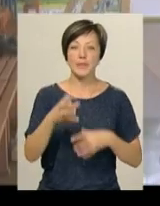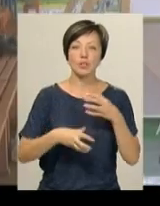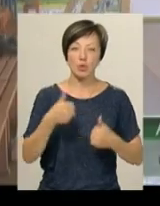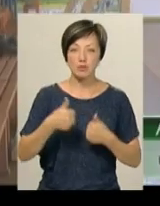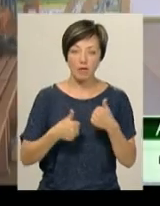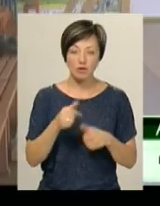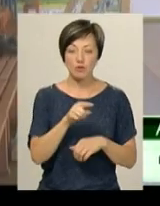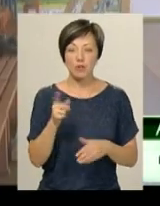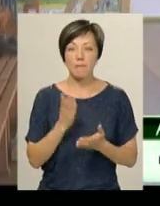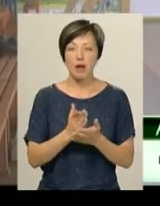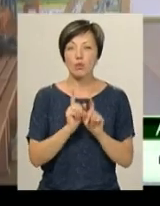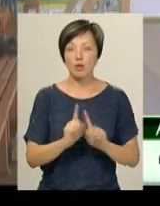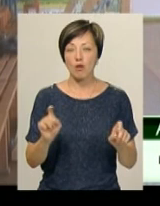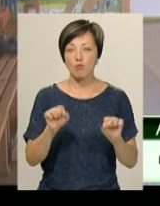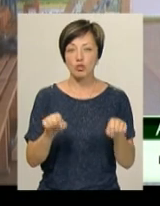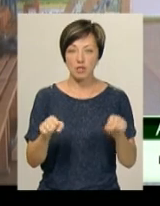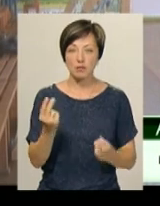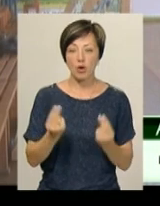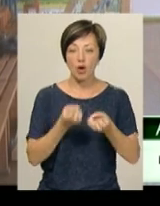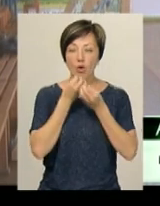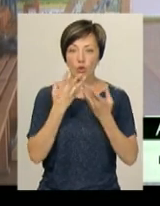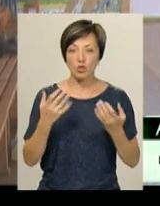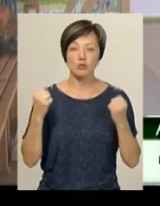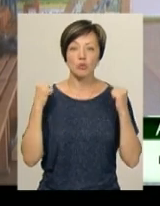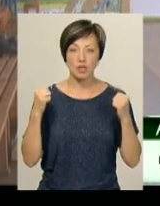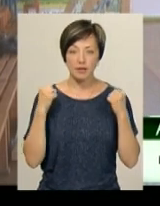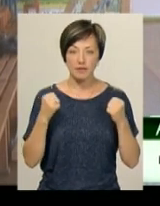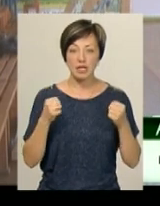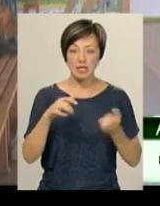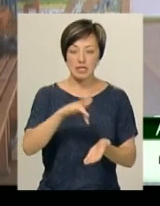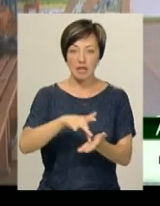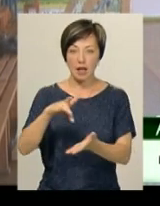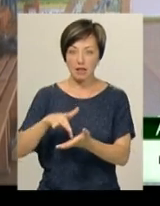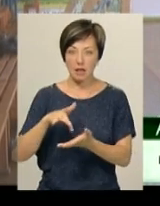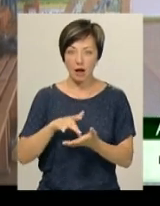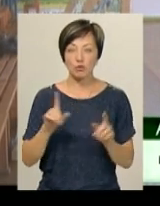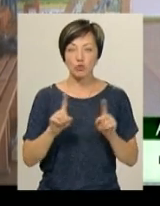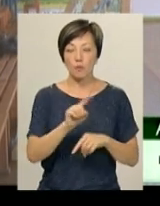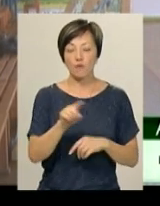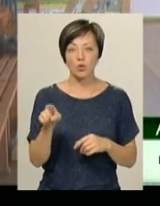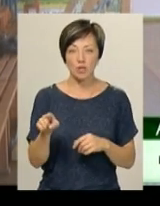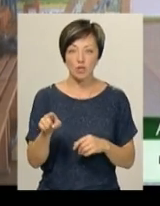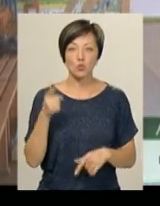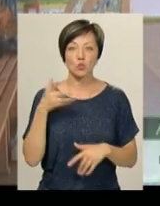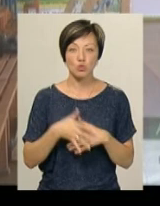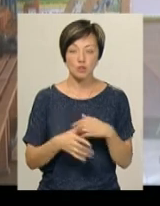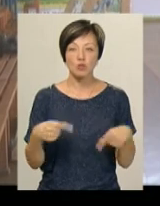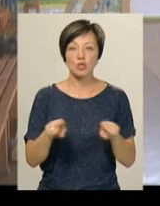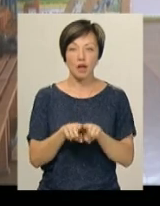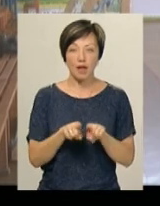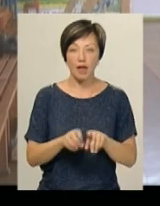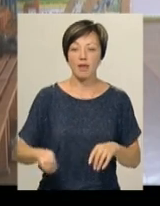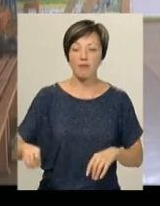матчі, щоб вони мали унікальну можливість пограти в хороших спортивних центрах, щоб вони зрозуміли, що таке